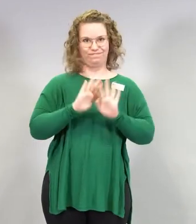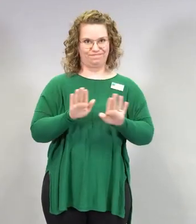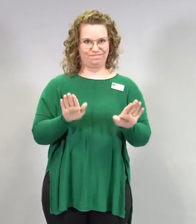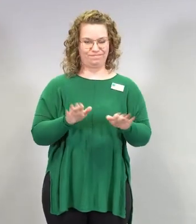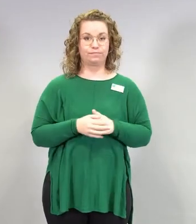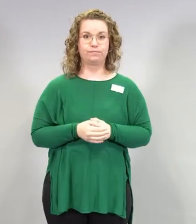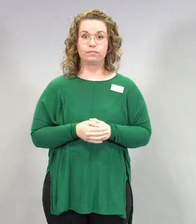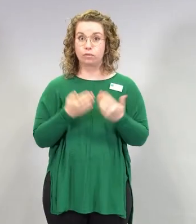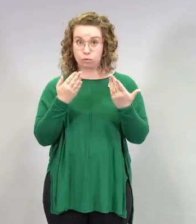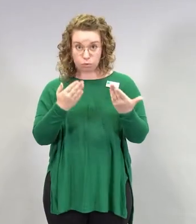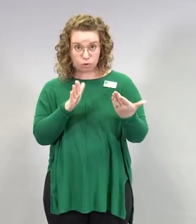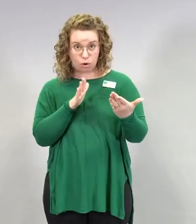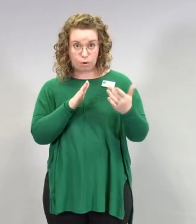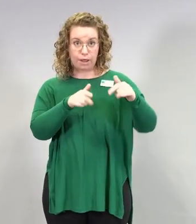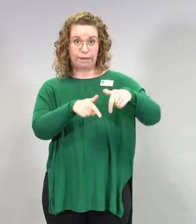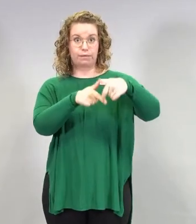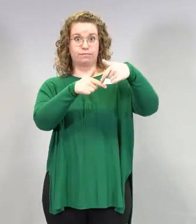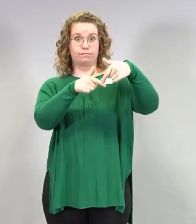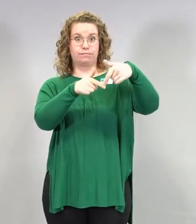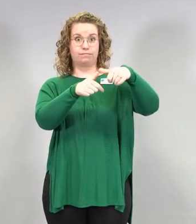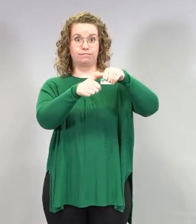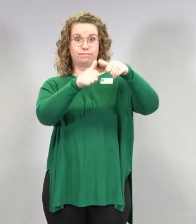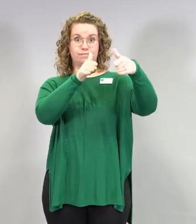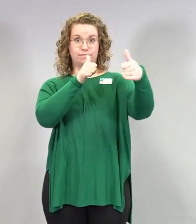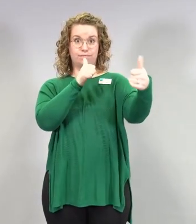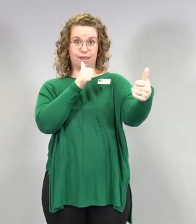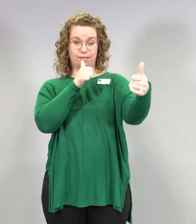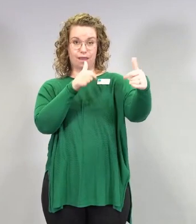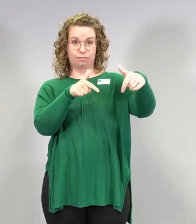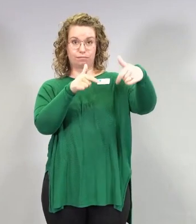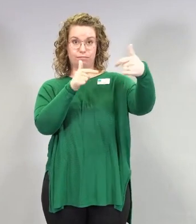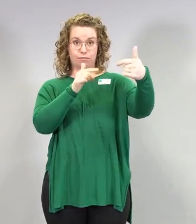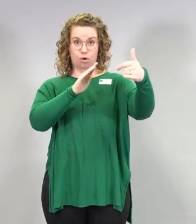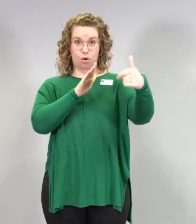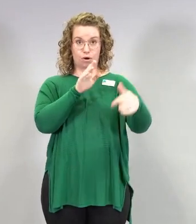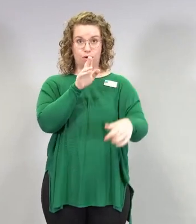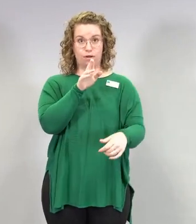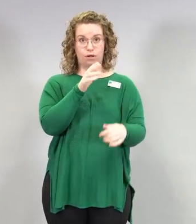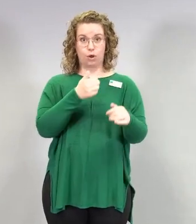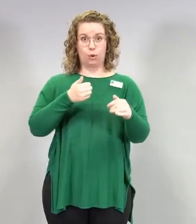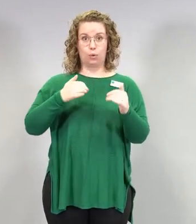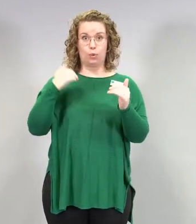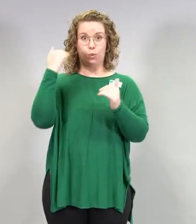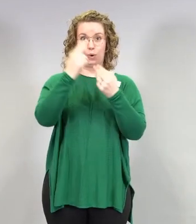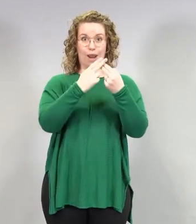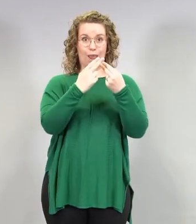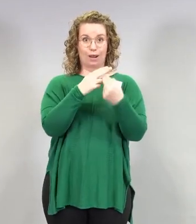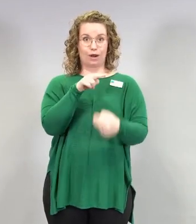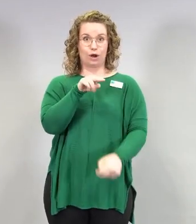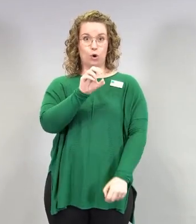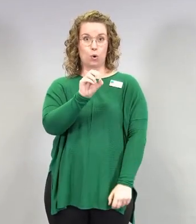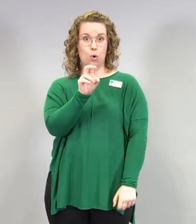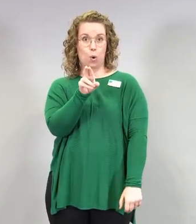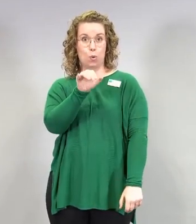ylilääkäri Hanna Nohinek. Saadaanko Hannaan yhteys? Täällä ollaan.